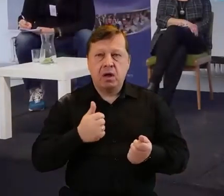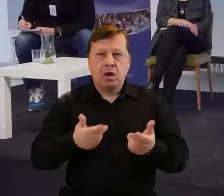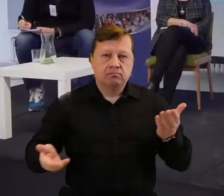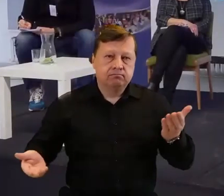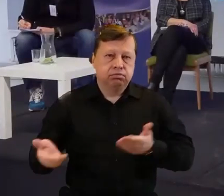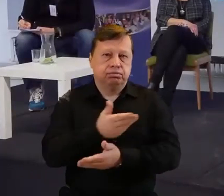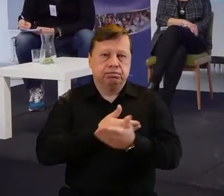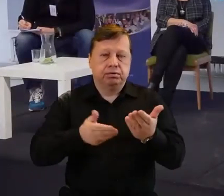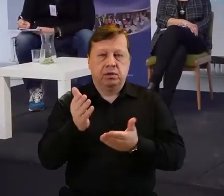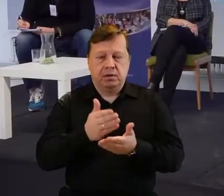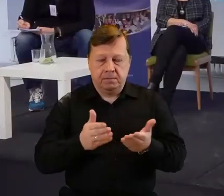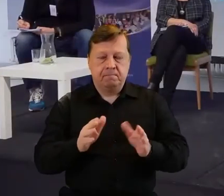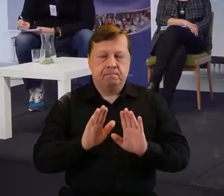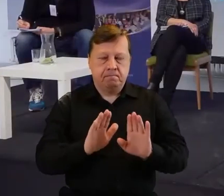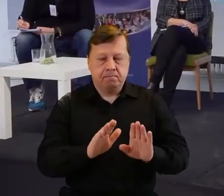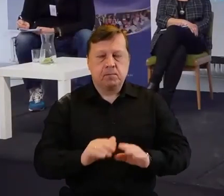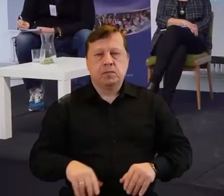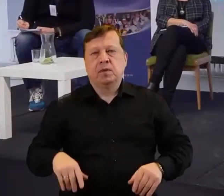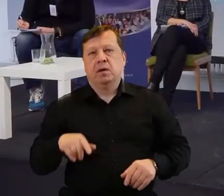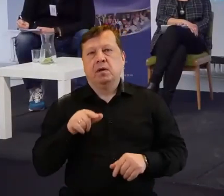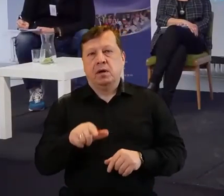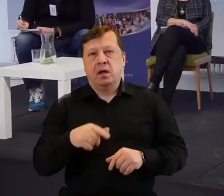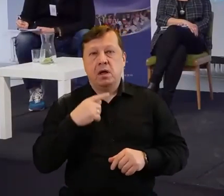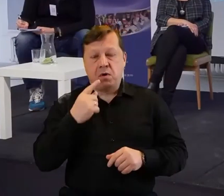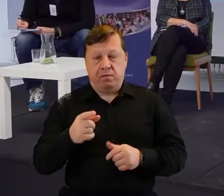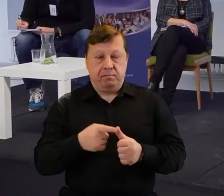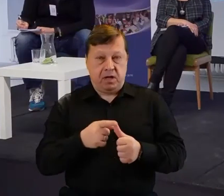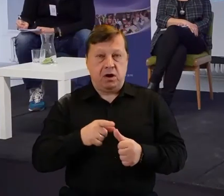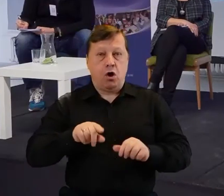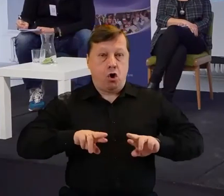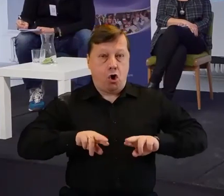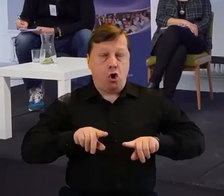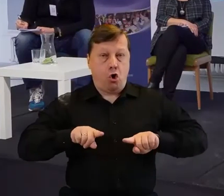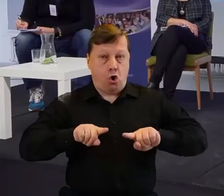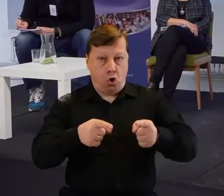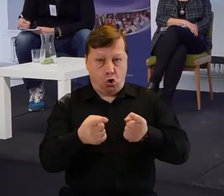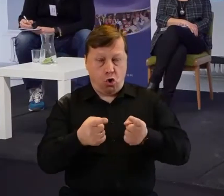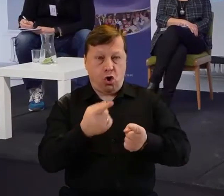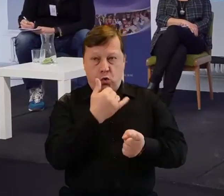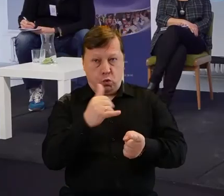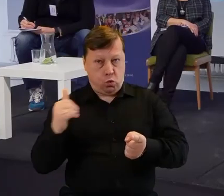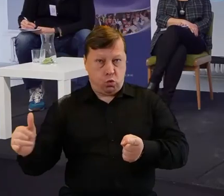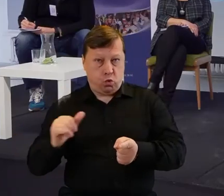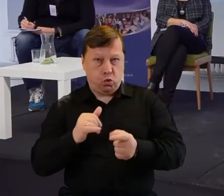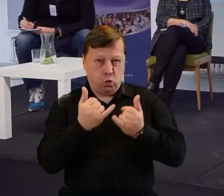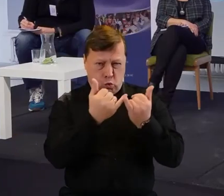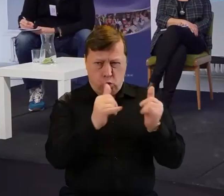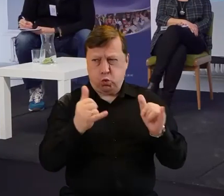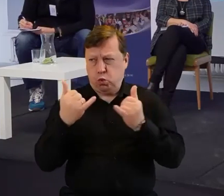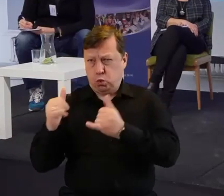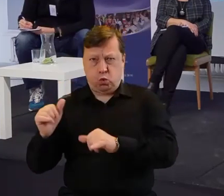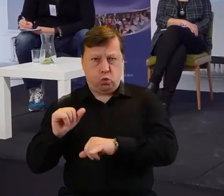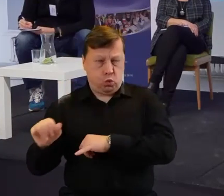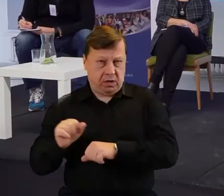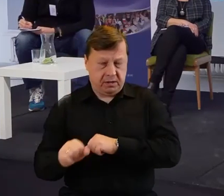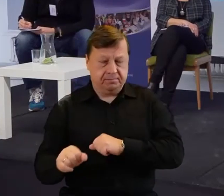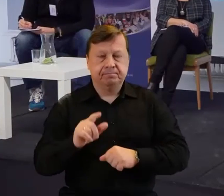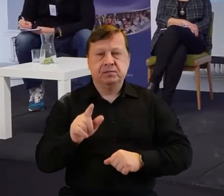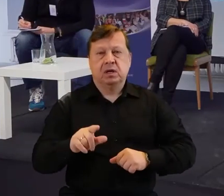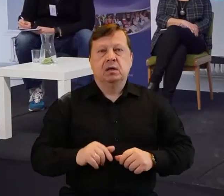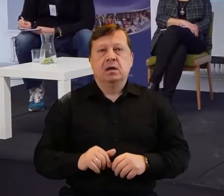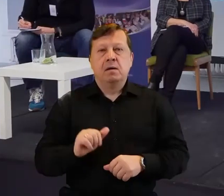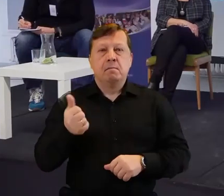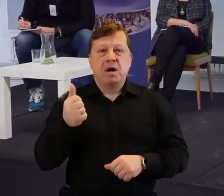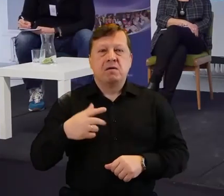założeniem. To jest pierwsza rzecz, że są różne organizacje. W tych różnych organizacjach mieliśmy na pierwszej sesji, na